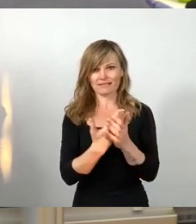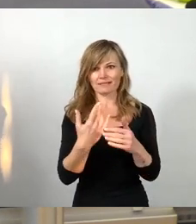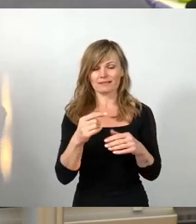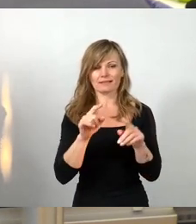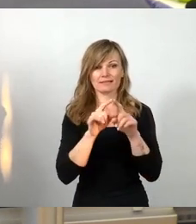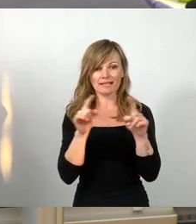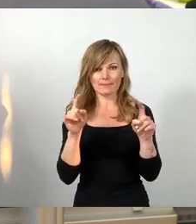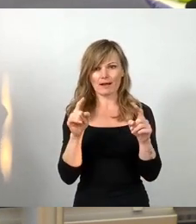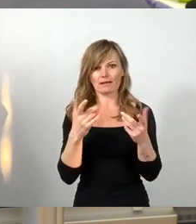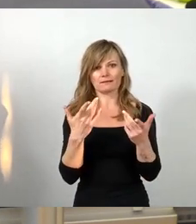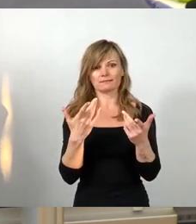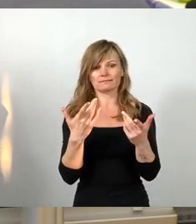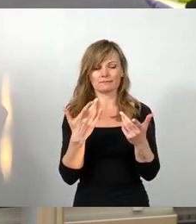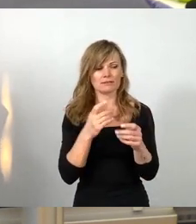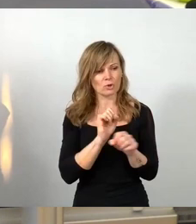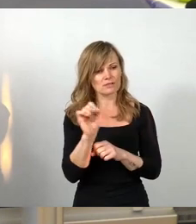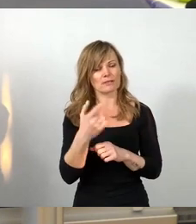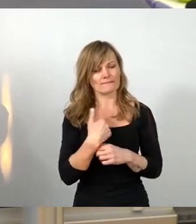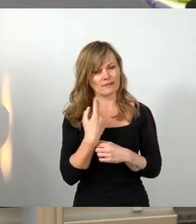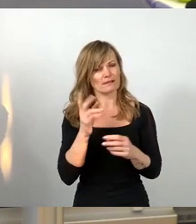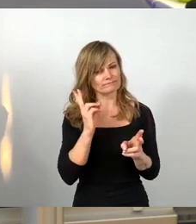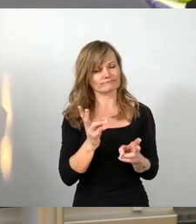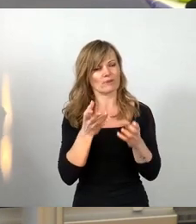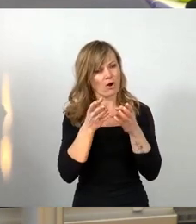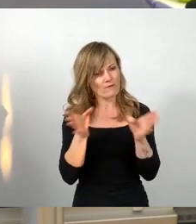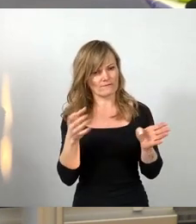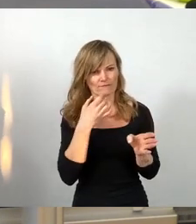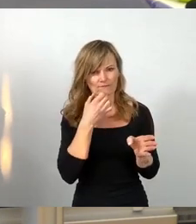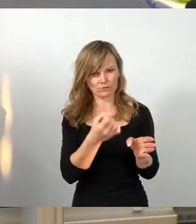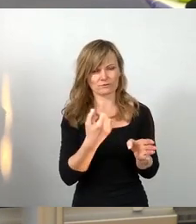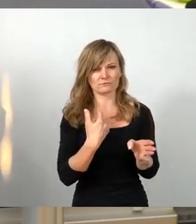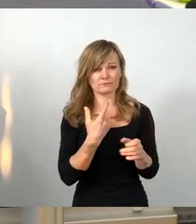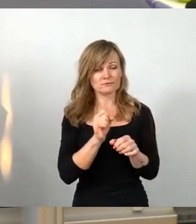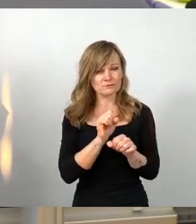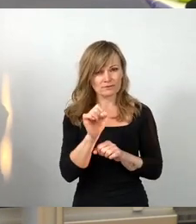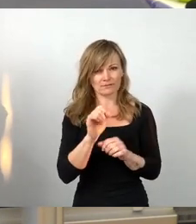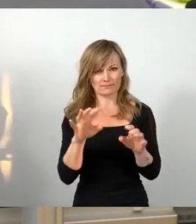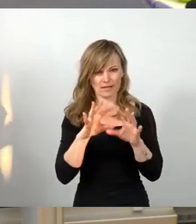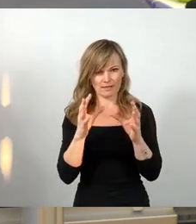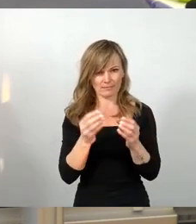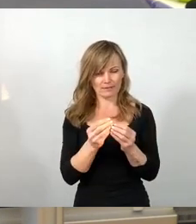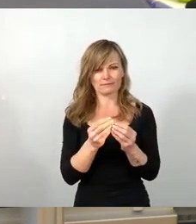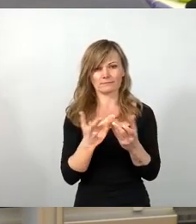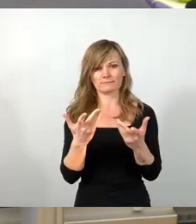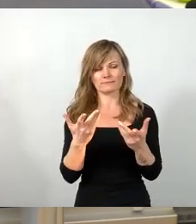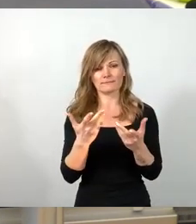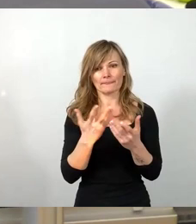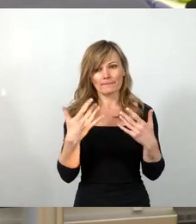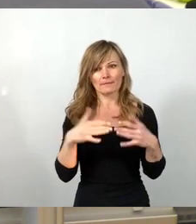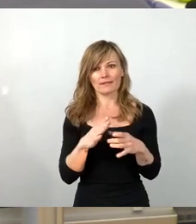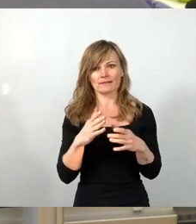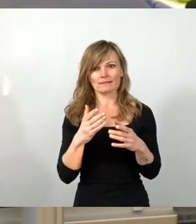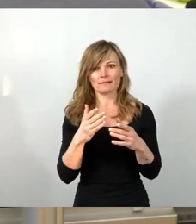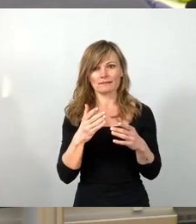signalisieren auch hier heute noch unsere grundsätzliche Bereitschaft, einen Klimabeirat zu unterstützen. Aber,